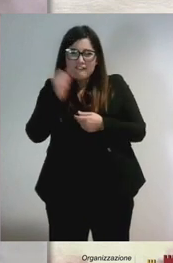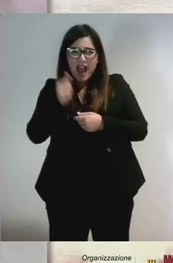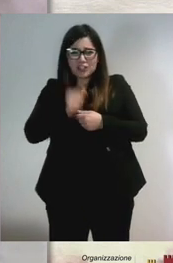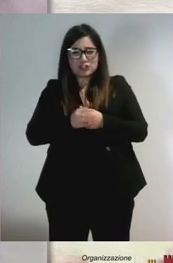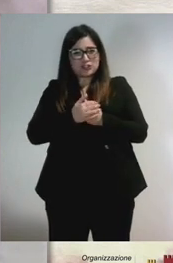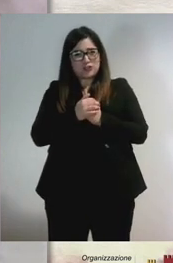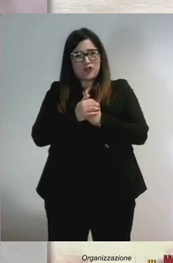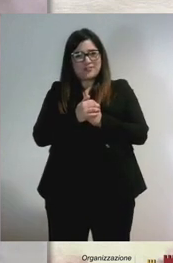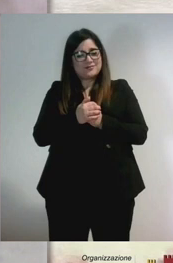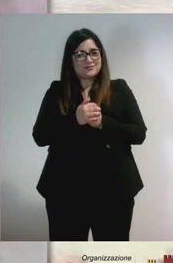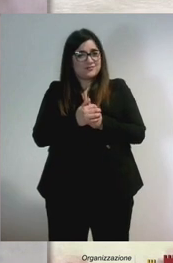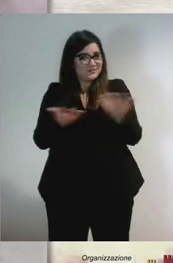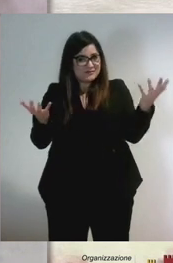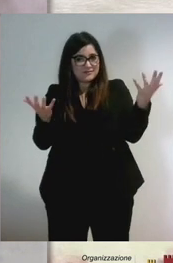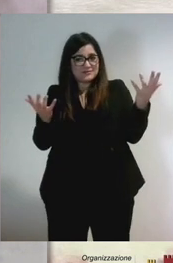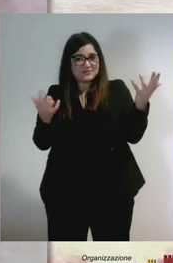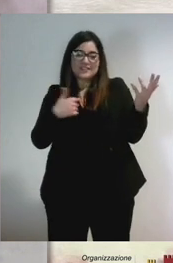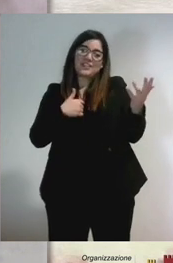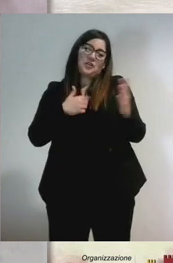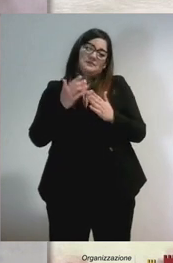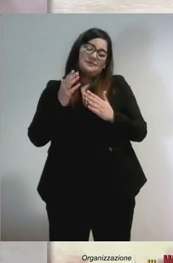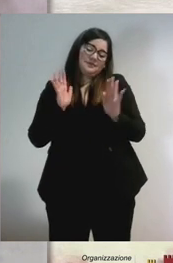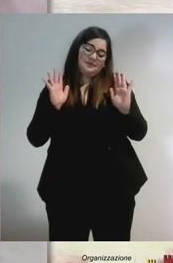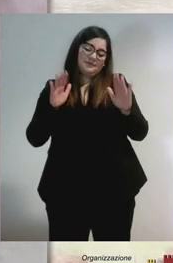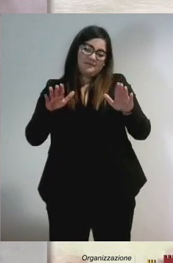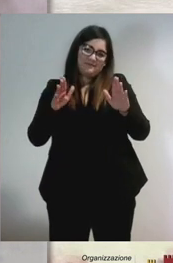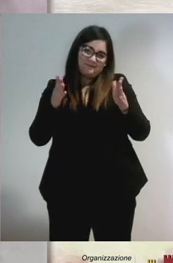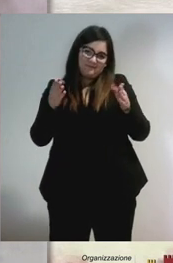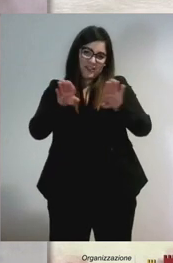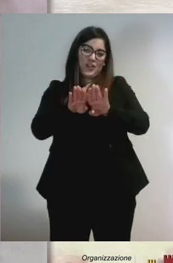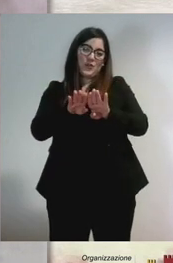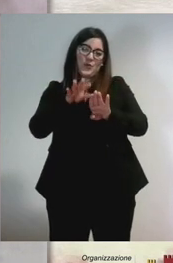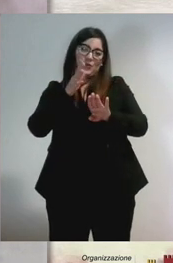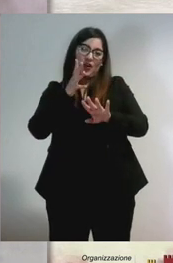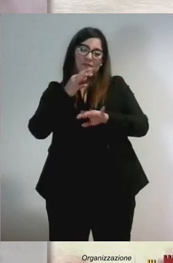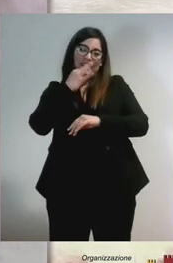Quindi io mi limito a questo mio intervento di